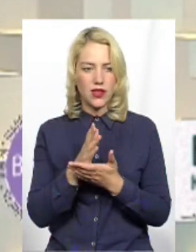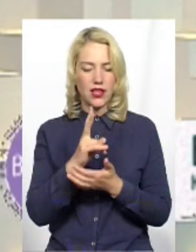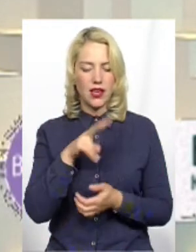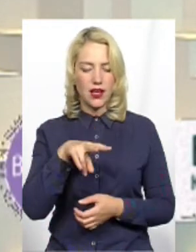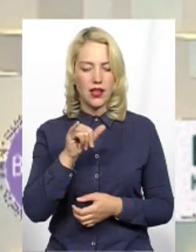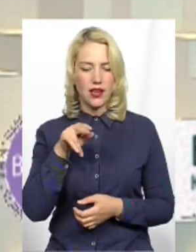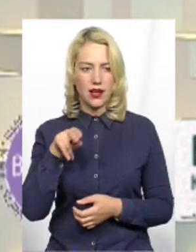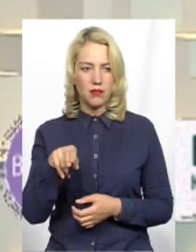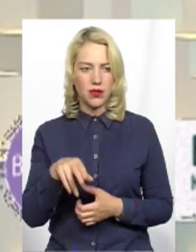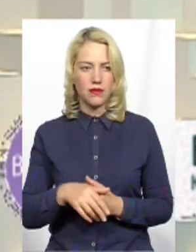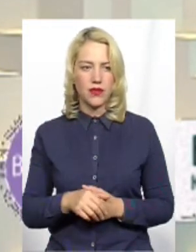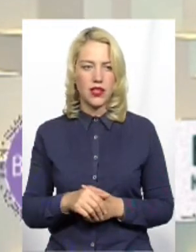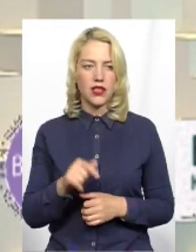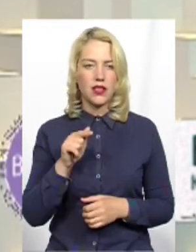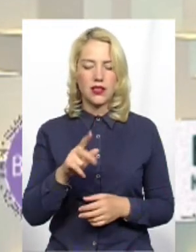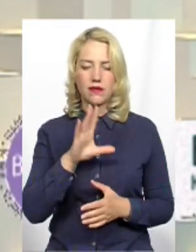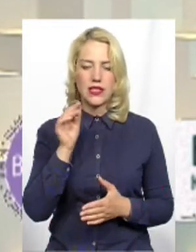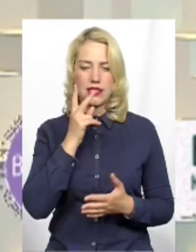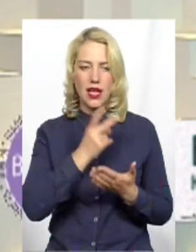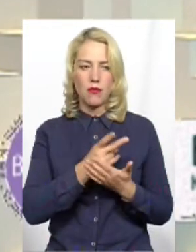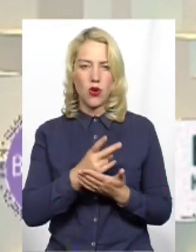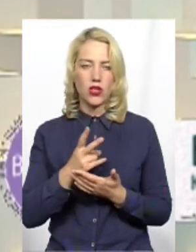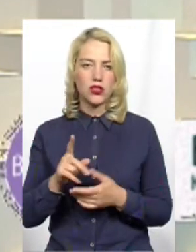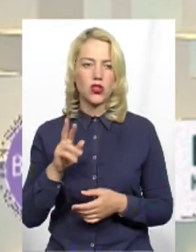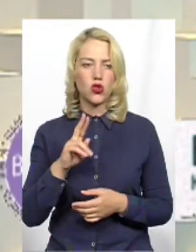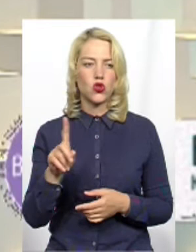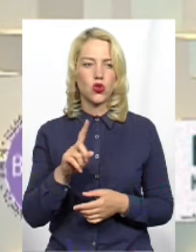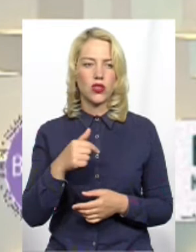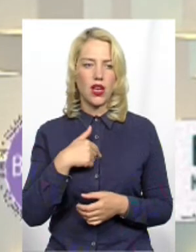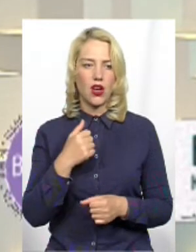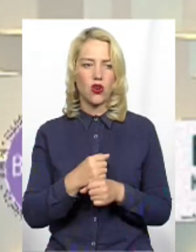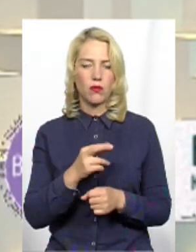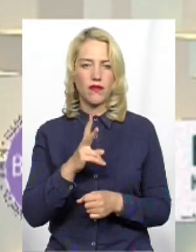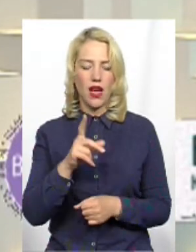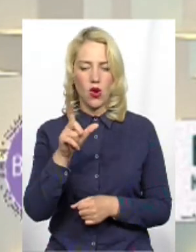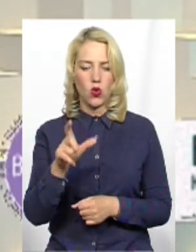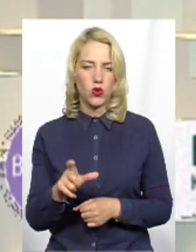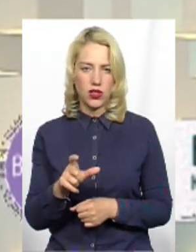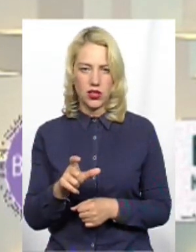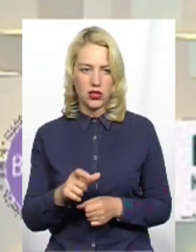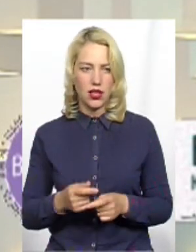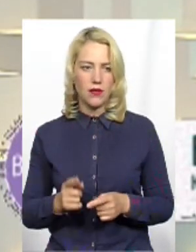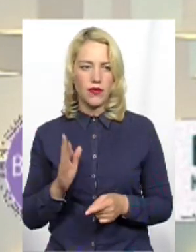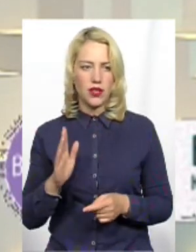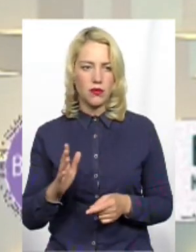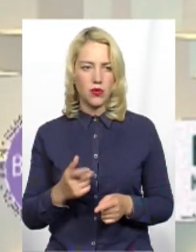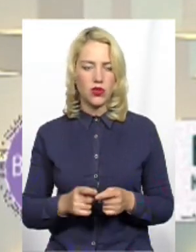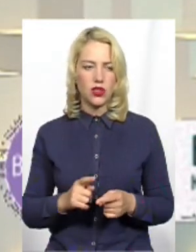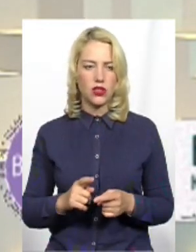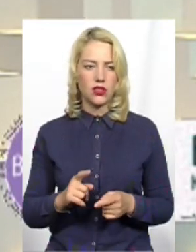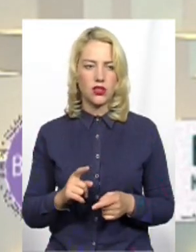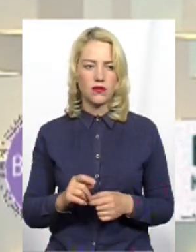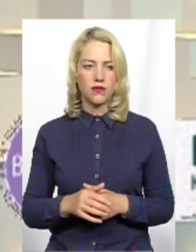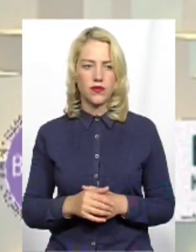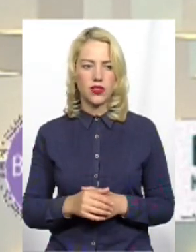Крав, краду і буду краси Там все показано, що я робив як людина Далі вийде, брав хабарі, я брав і взятки І